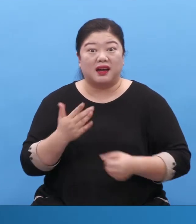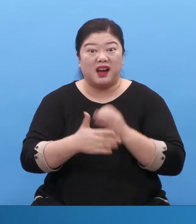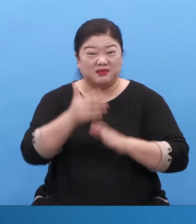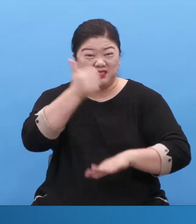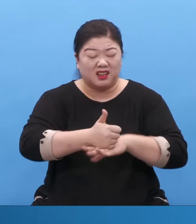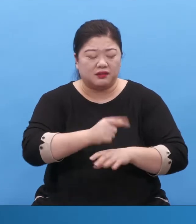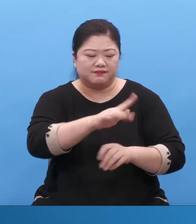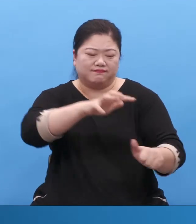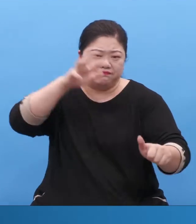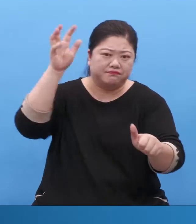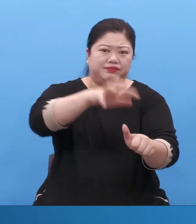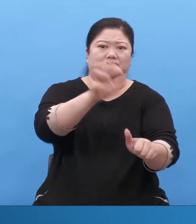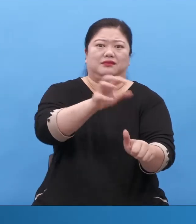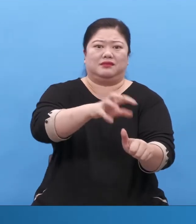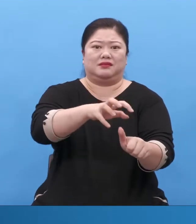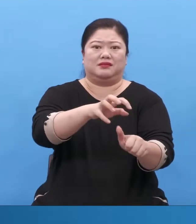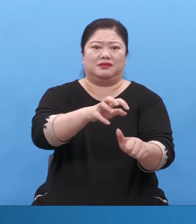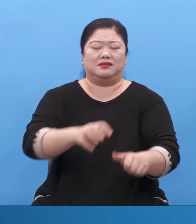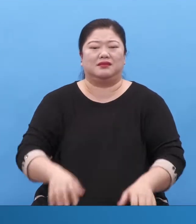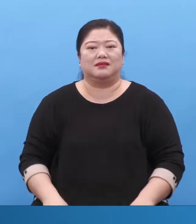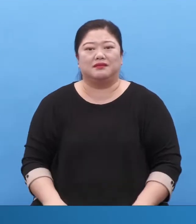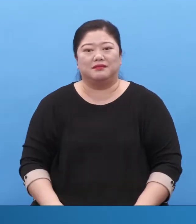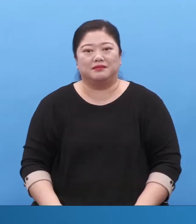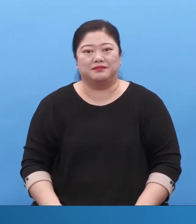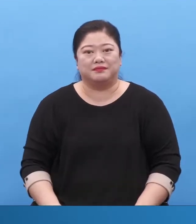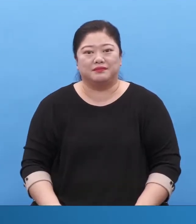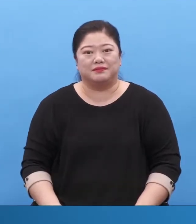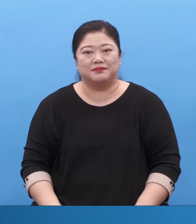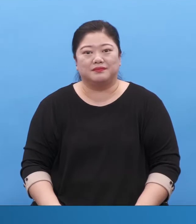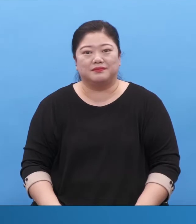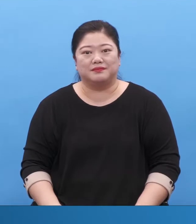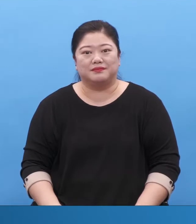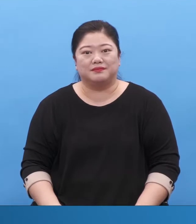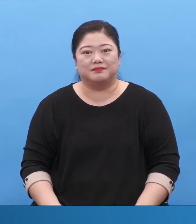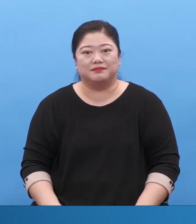그리고 성경에 남은 자세히 보세요.